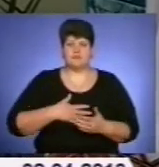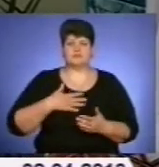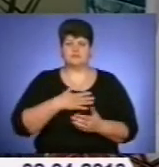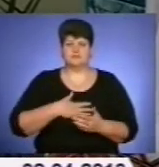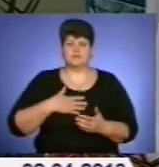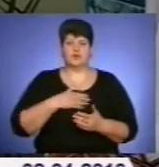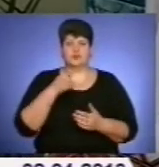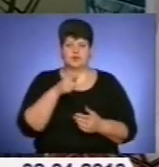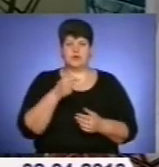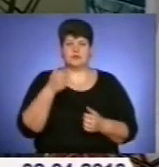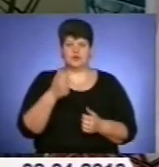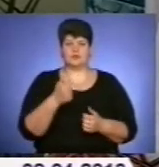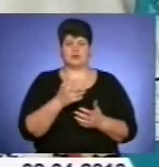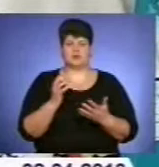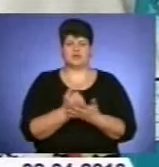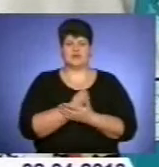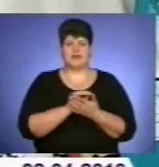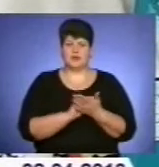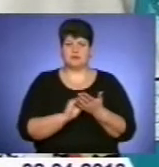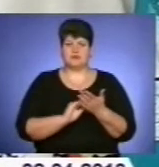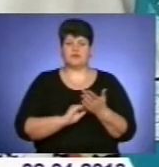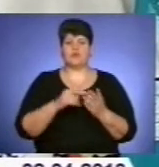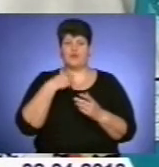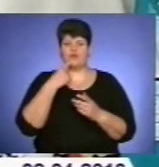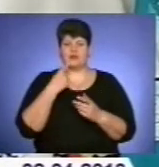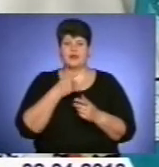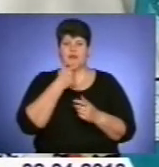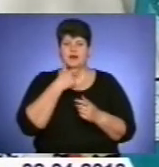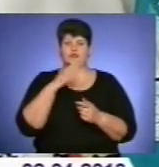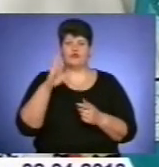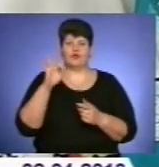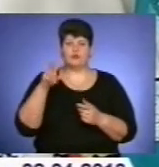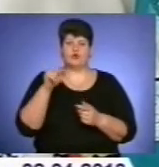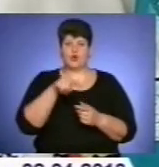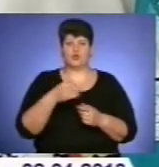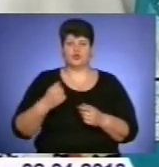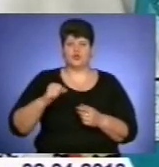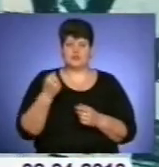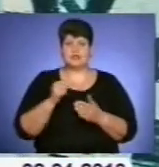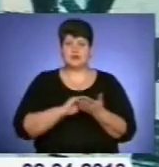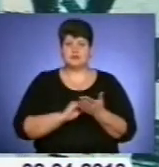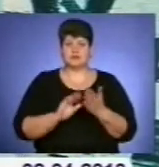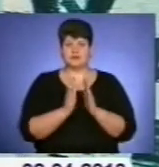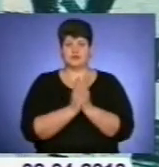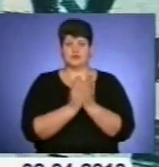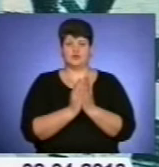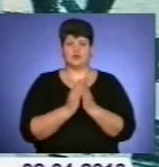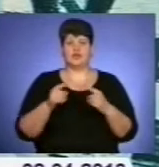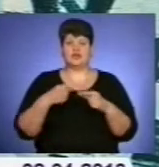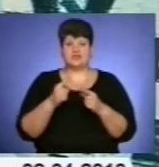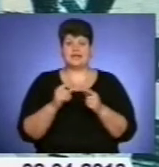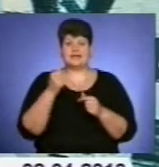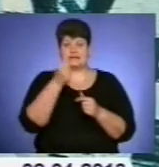добре виходить із написанням, казали панові Володимирові і його товариші. Створи книжку. І через рік на